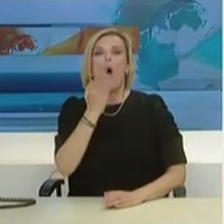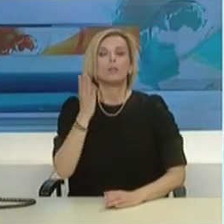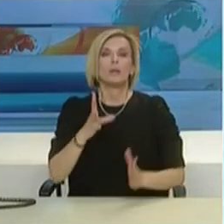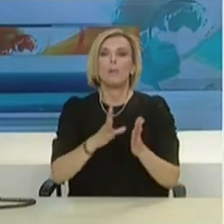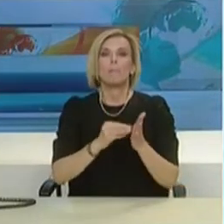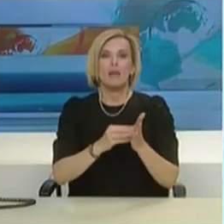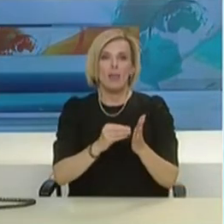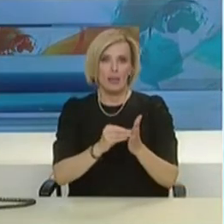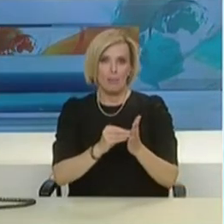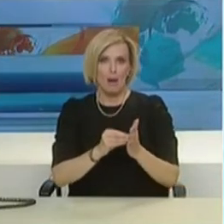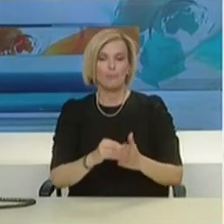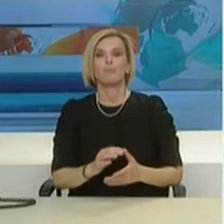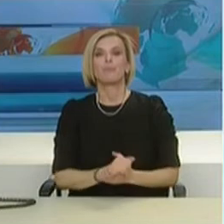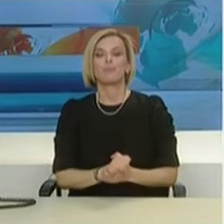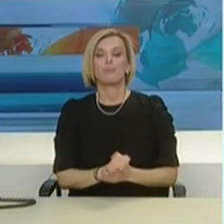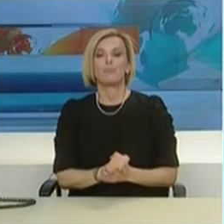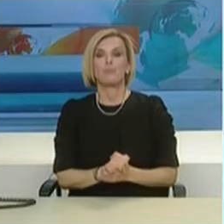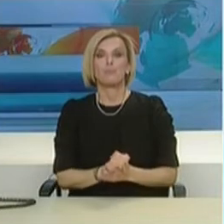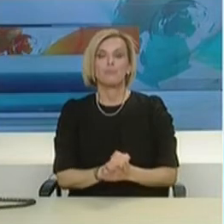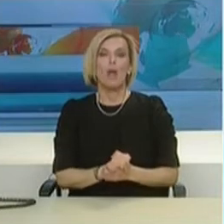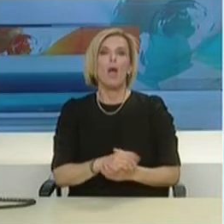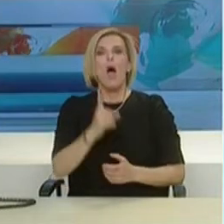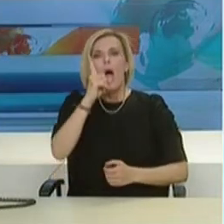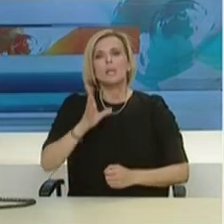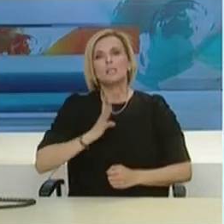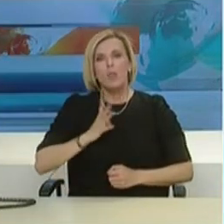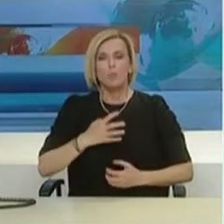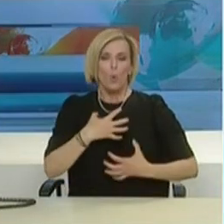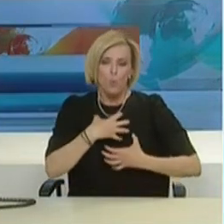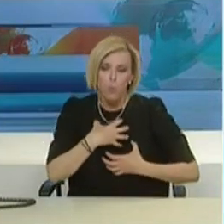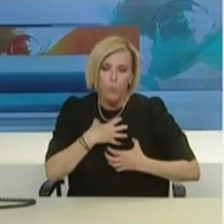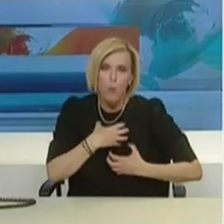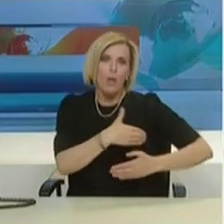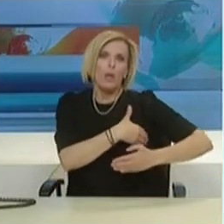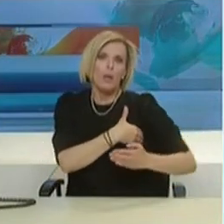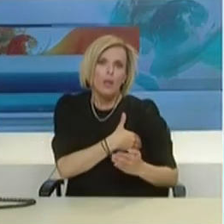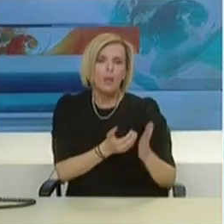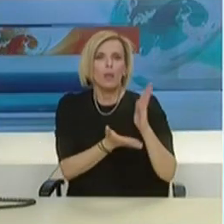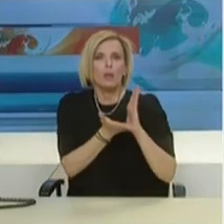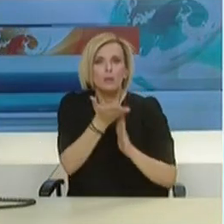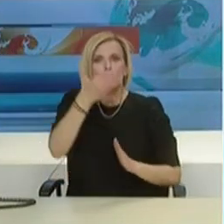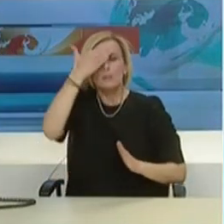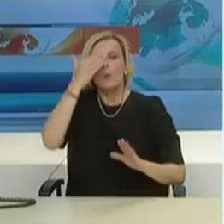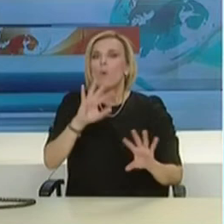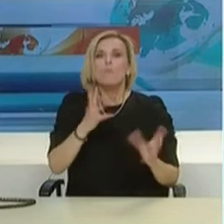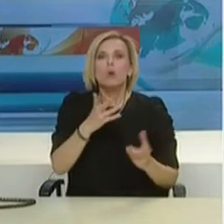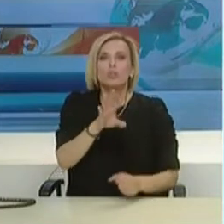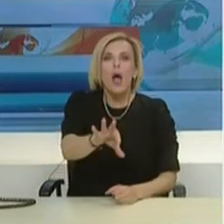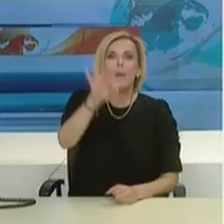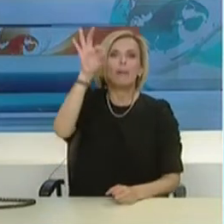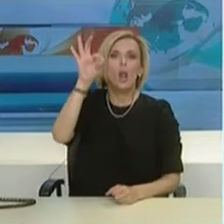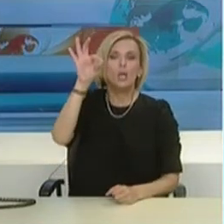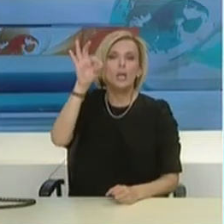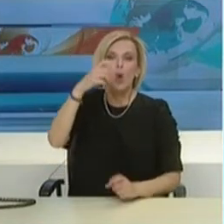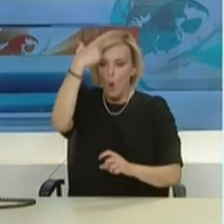το κοινό που έχει γρυπόδι συμπτώματα για να ελεγχθεί, αν υπάρχει περίπτωση να είναι ανεφετικό στον ιό, θα πρέπει να παίρνουν